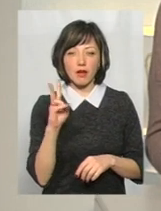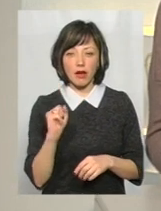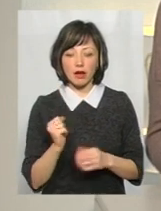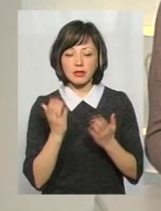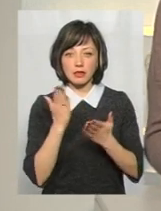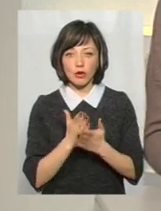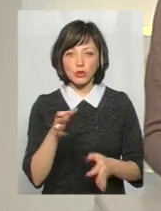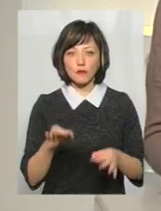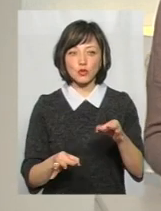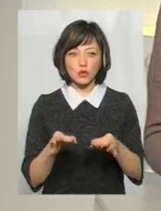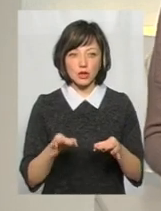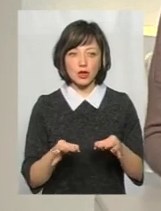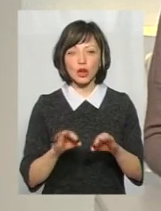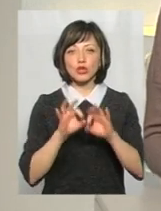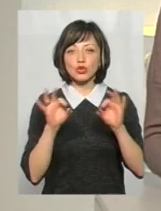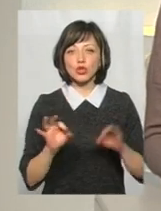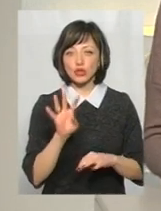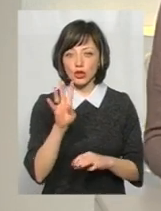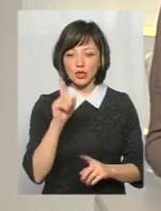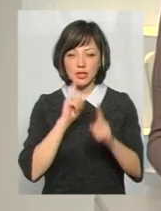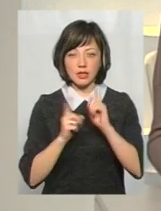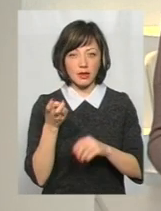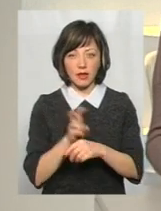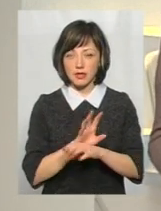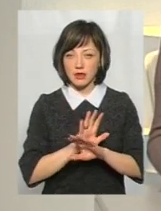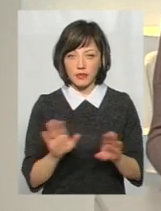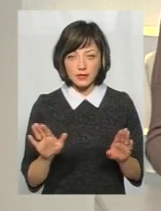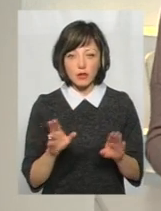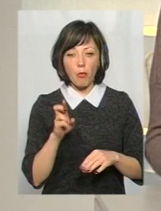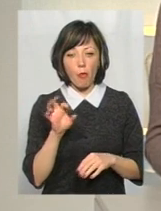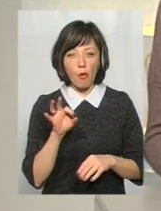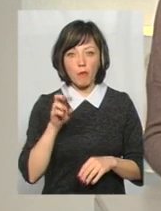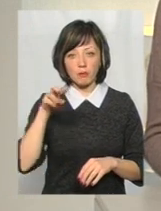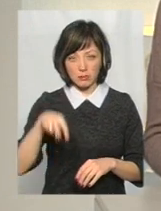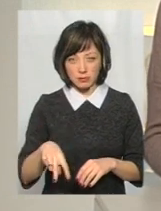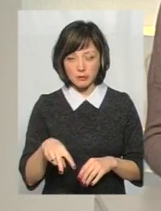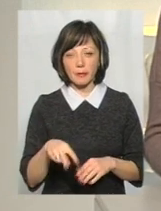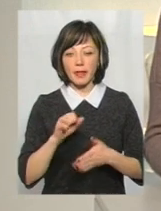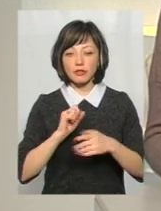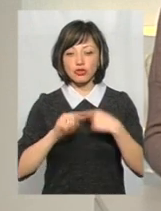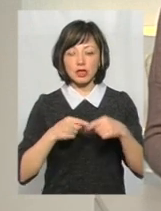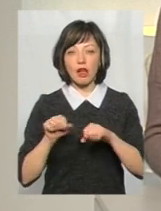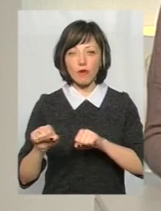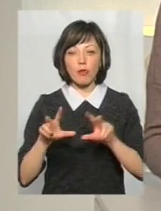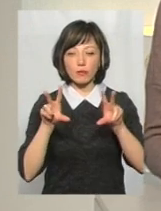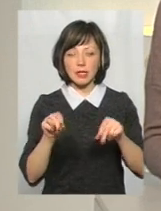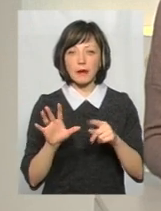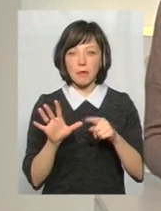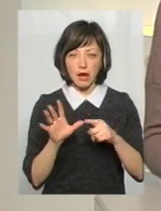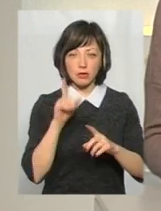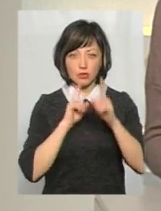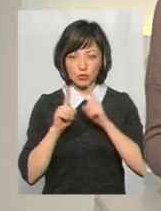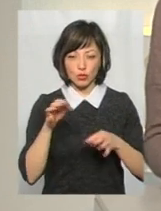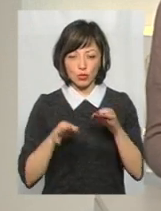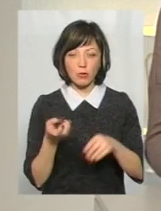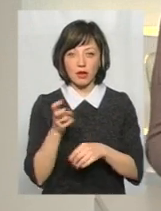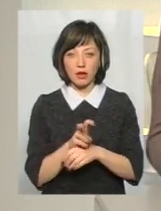міськрайонному суді. На жодне з чотирьох засідень він не з'явився, бо на лікарняному, через адвоката пообіцяв на п'яте таки прийти.